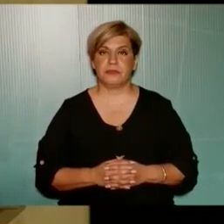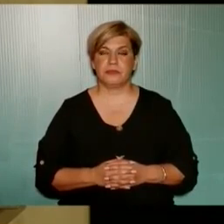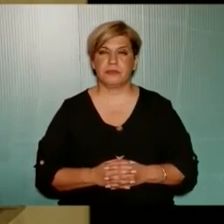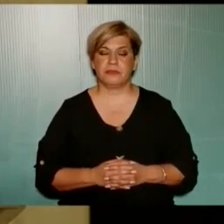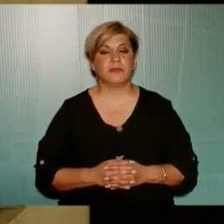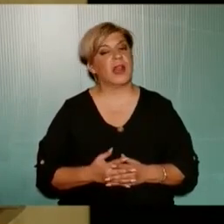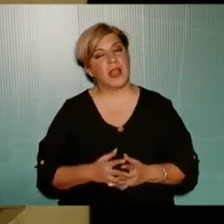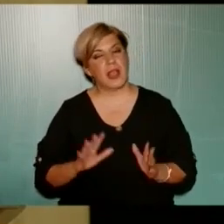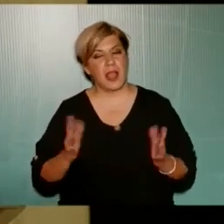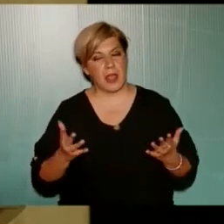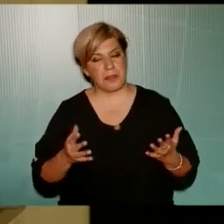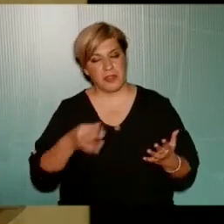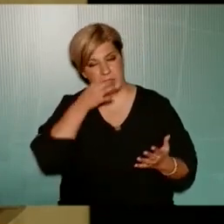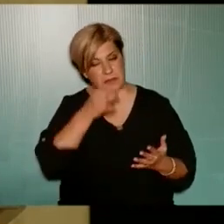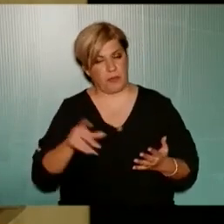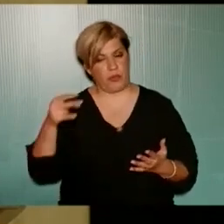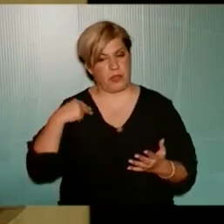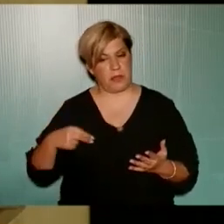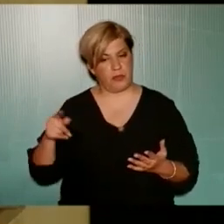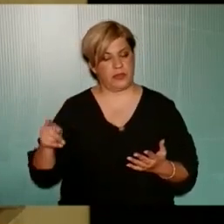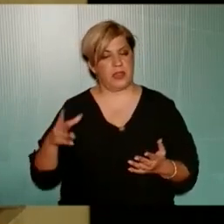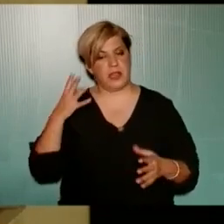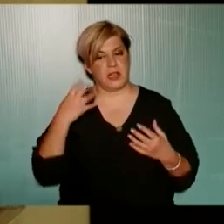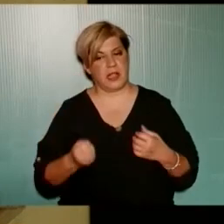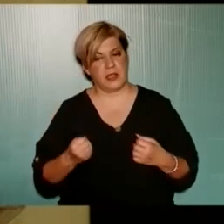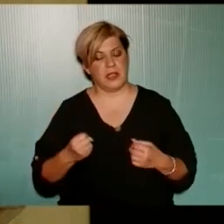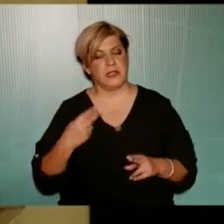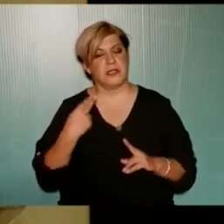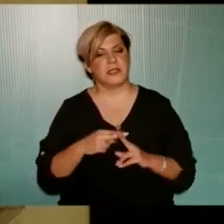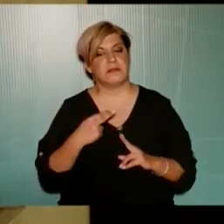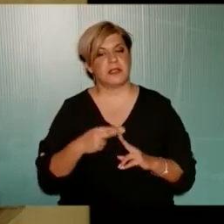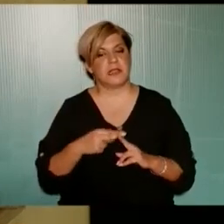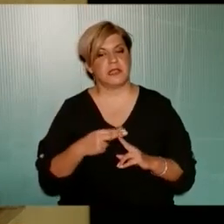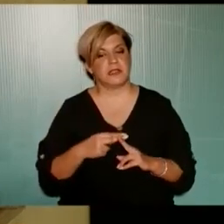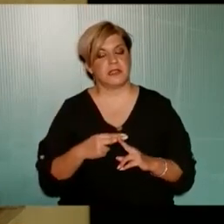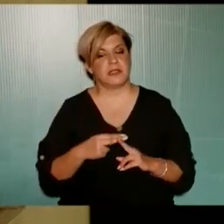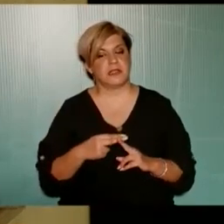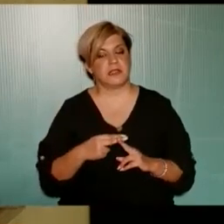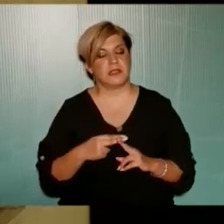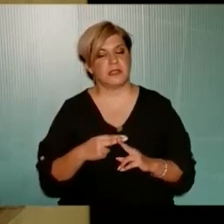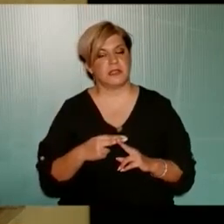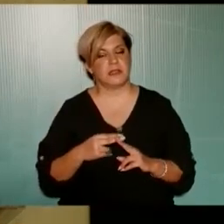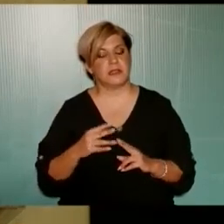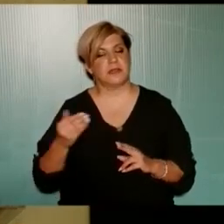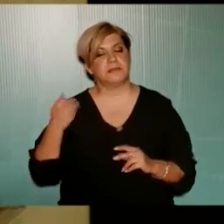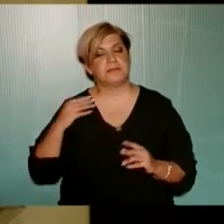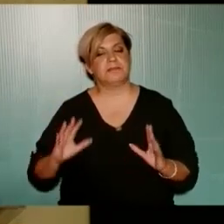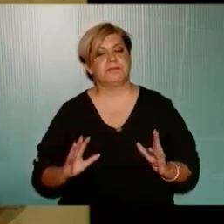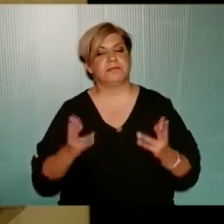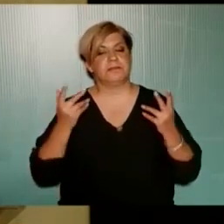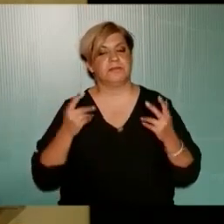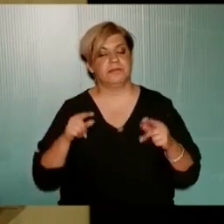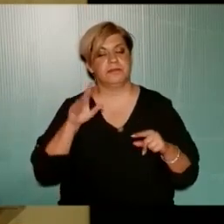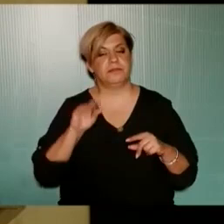Επειδή αναφέρθηκε και ο κύριος Δήμαρχος Είχαμε κάποιες σημαντικές Κινητοποιήσεις το προηγούμενο διάστημα